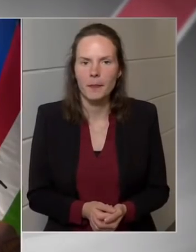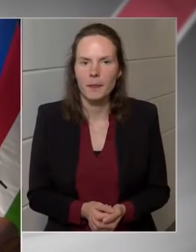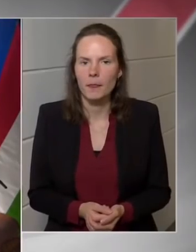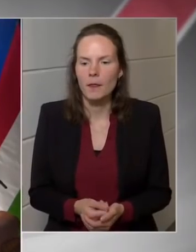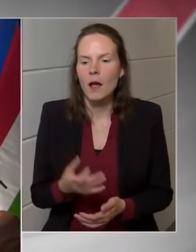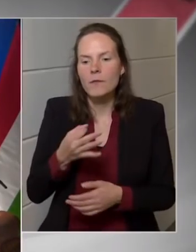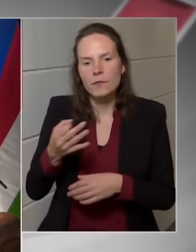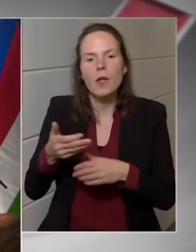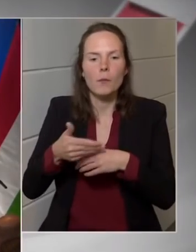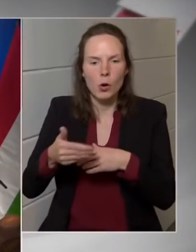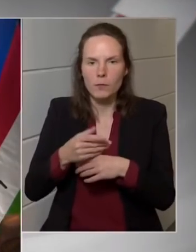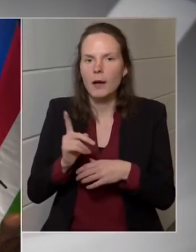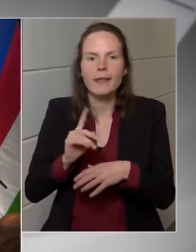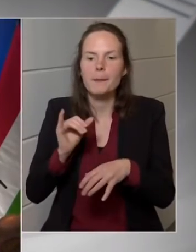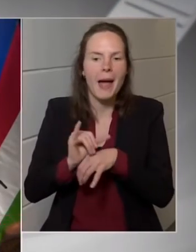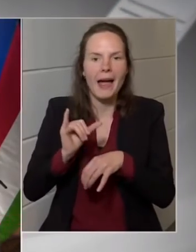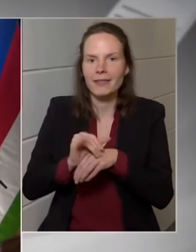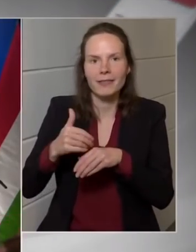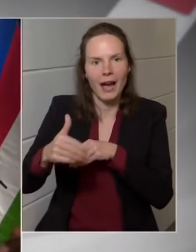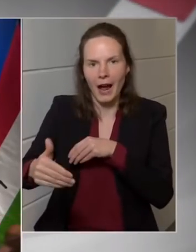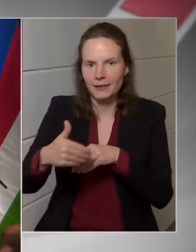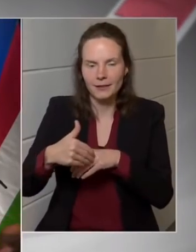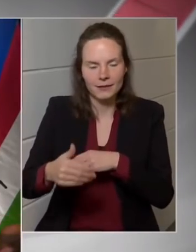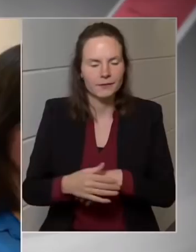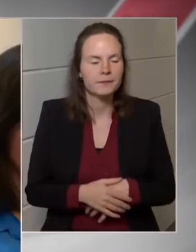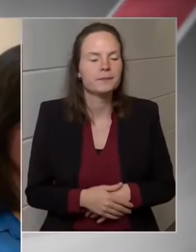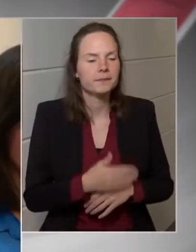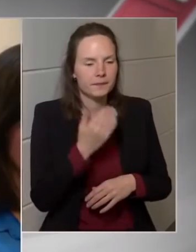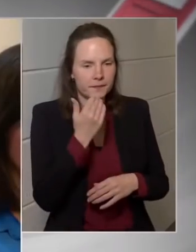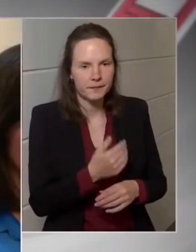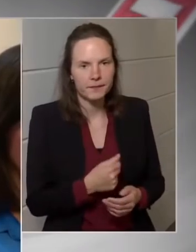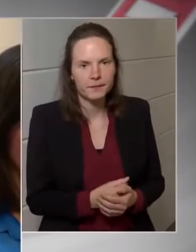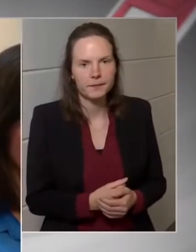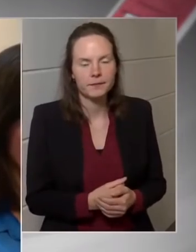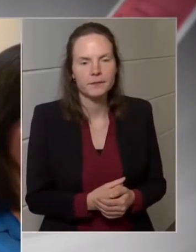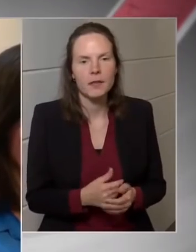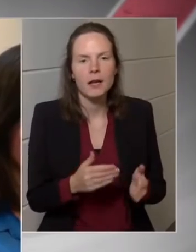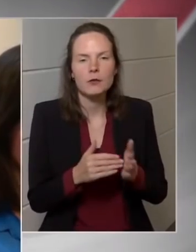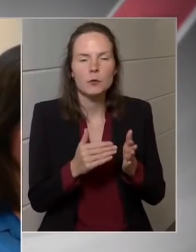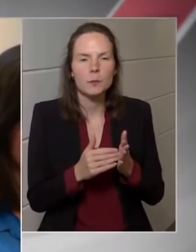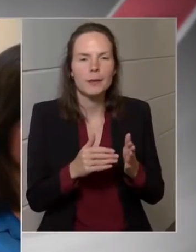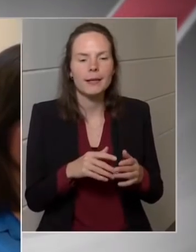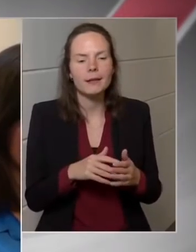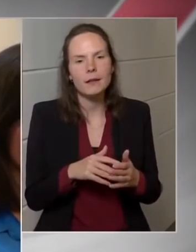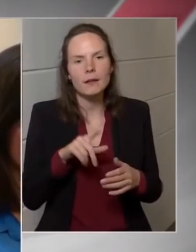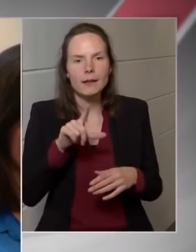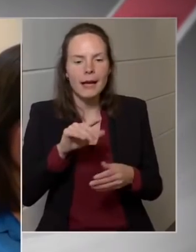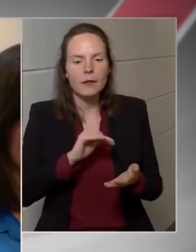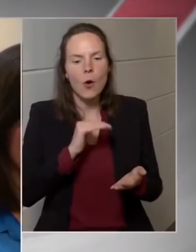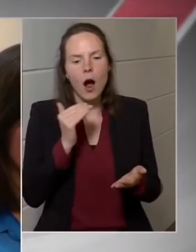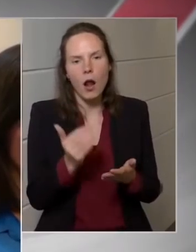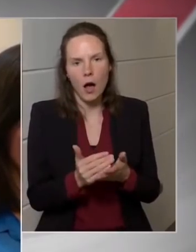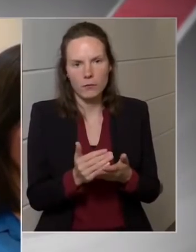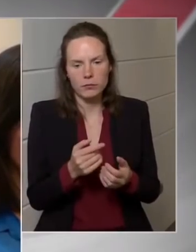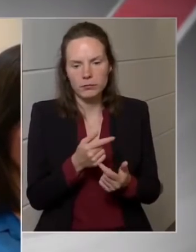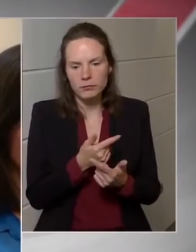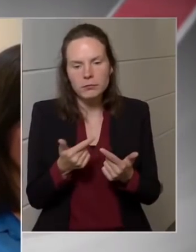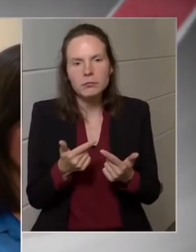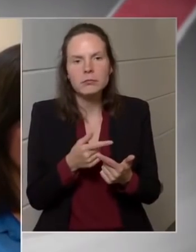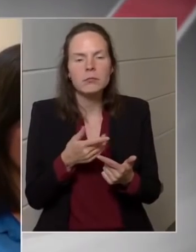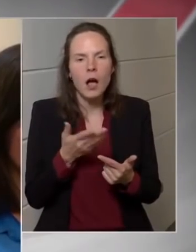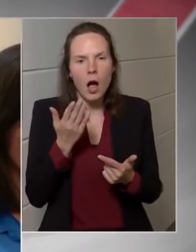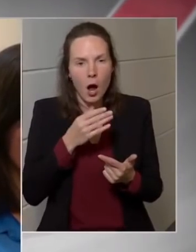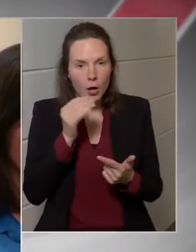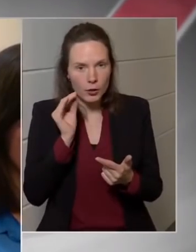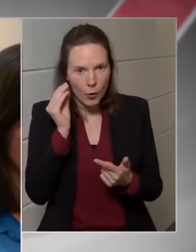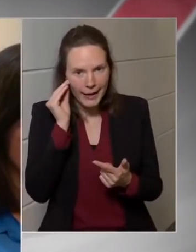Napokban, és nem hetekben kell gondolni. Köszönöm. És ha még a két alapra visszatérnék, hogy ha